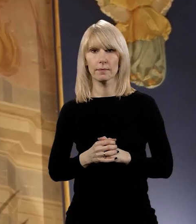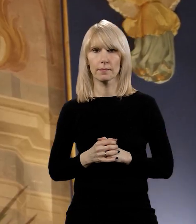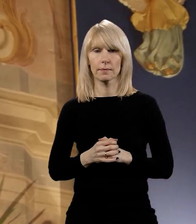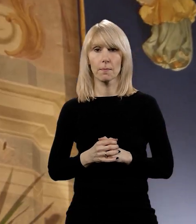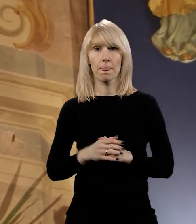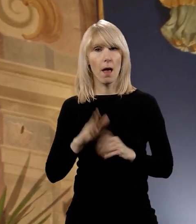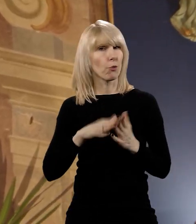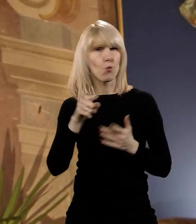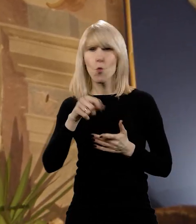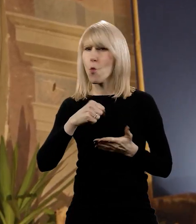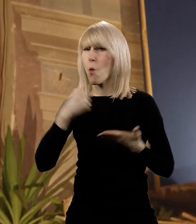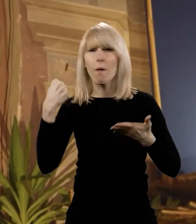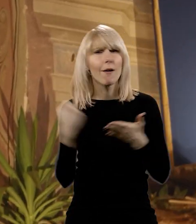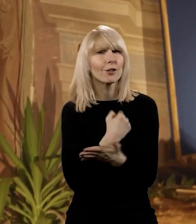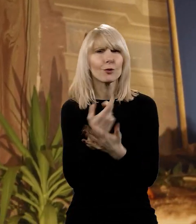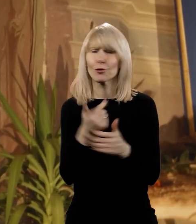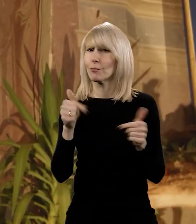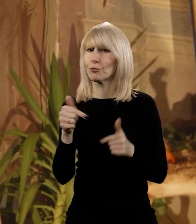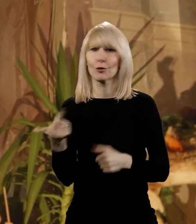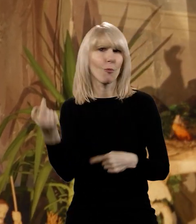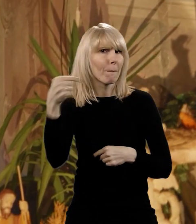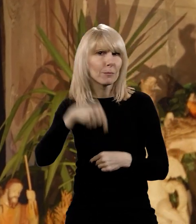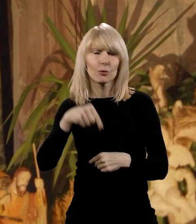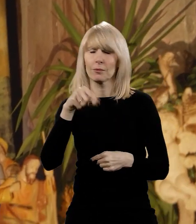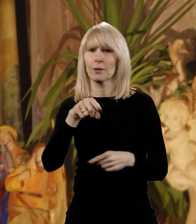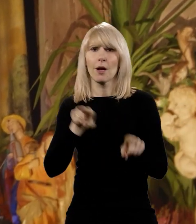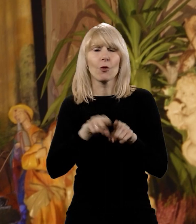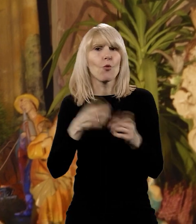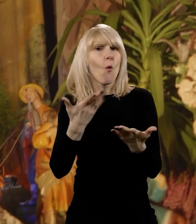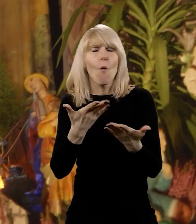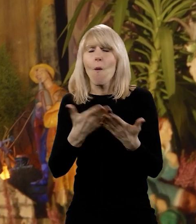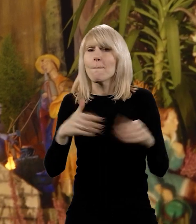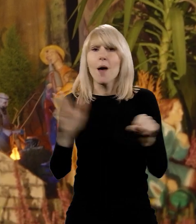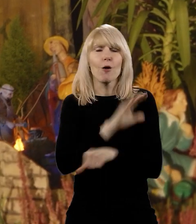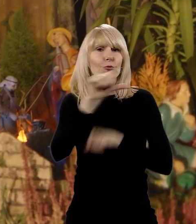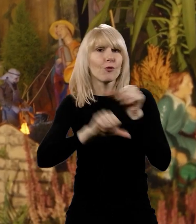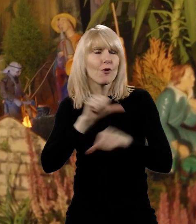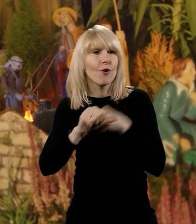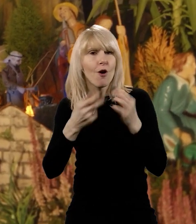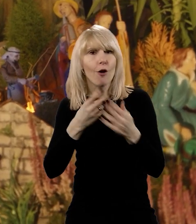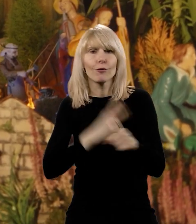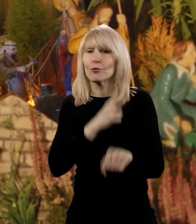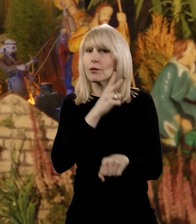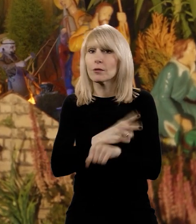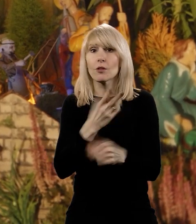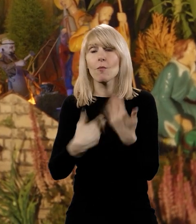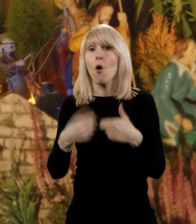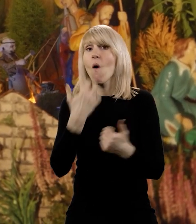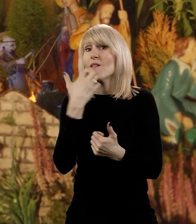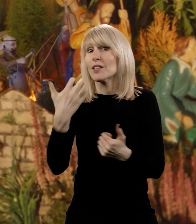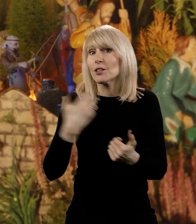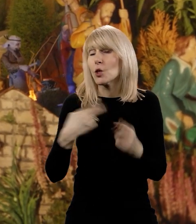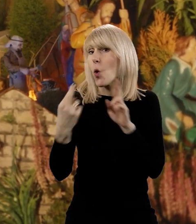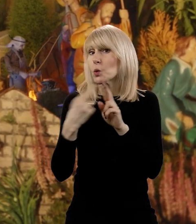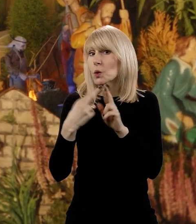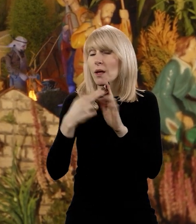Koniecznie musicie się tutaj wybrać. Obiekt dostępny jest przez cały rok z możliwością zwiedzania po wcześniejszym uzgodnieniu telefonicznym